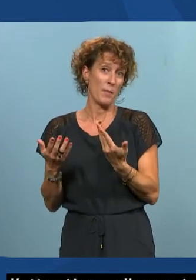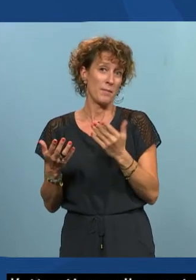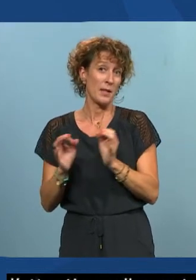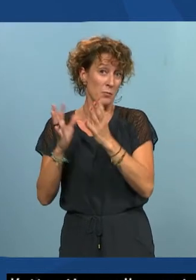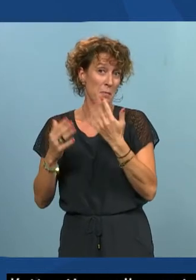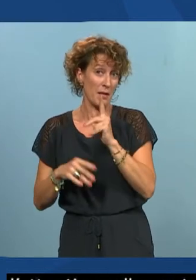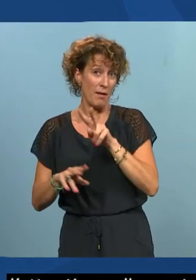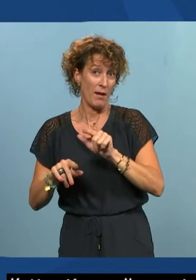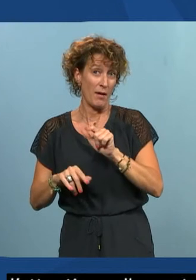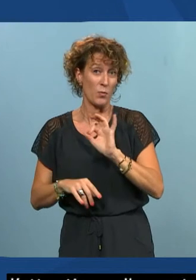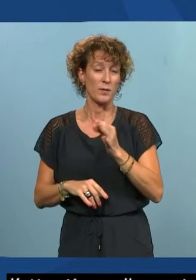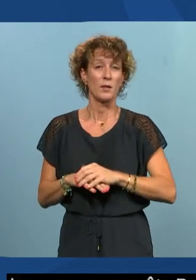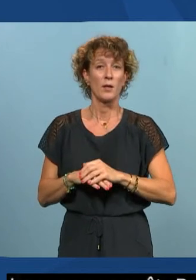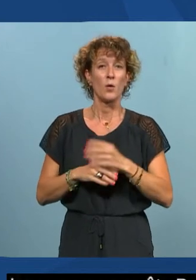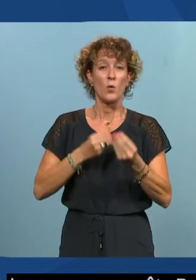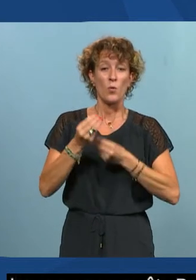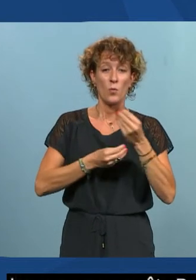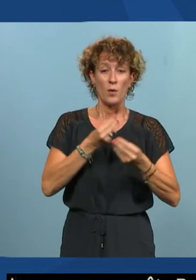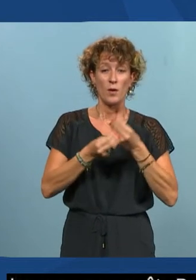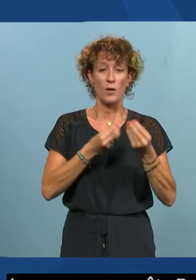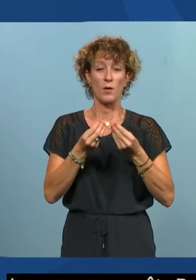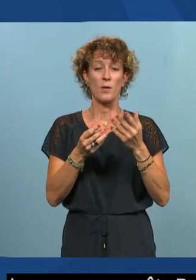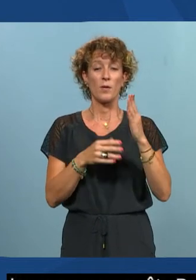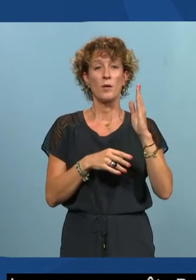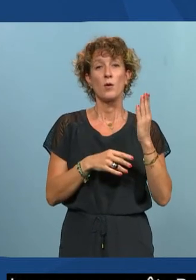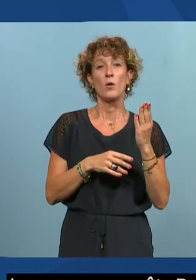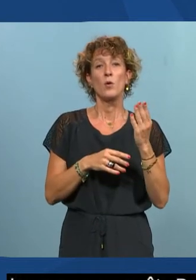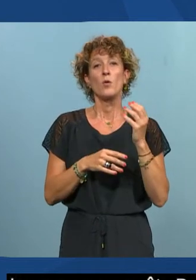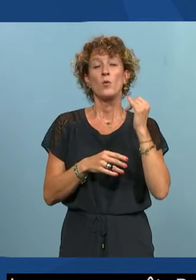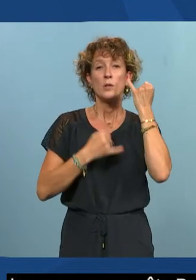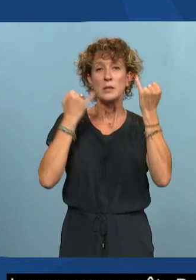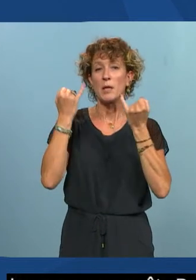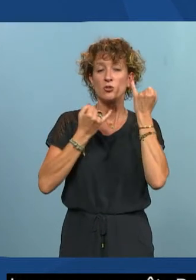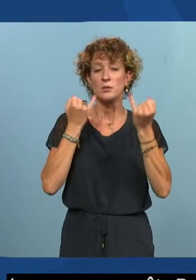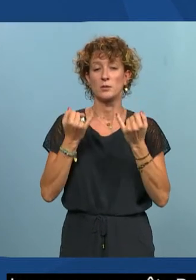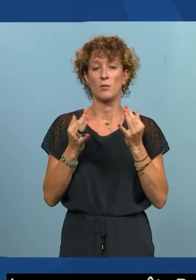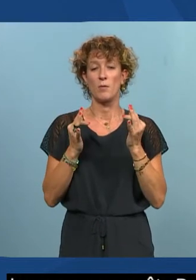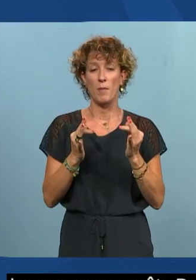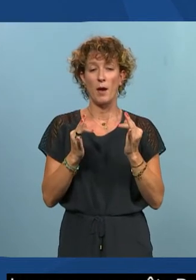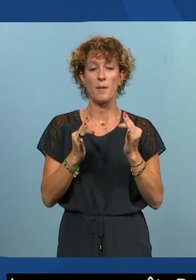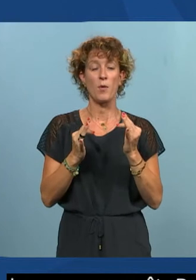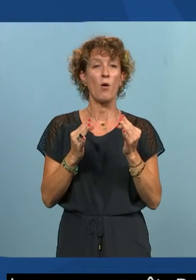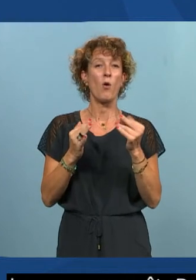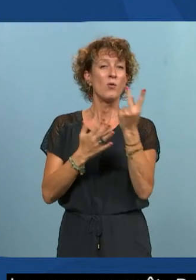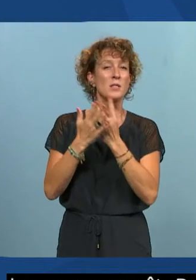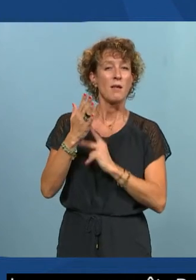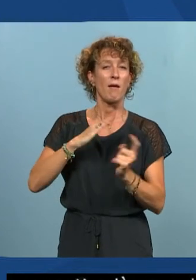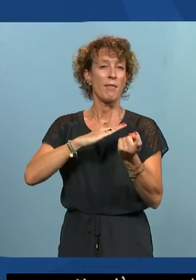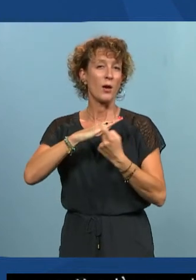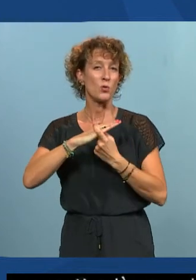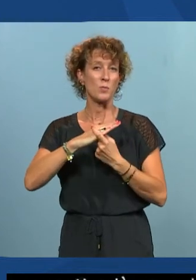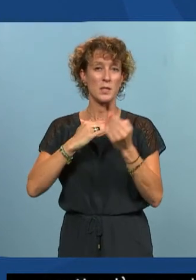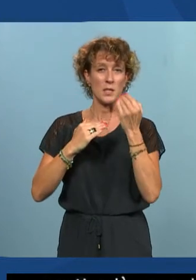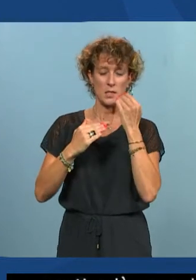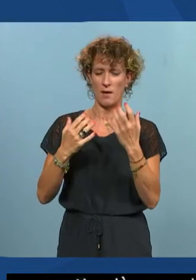on a des règles qui vont toucher le design et l'ergonomie alors ce sont souvent les règles qu'on imagine le plus facilement est que mon texte est assez lisible est-ce que les contrastes sont